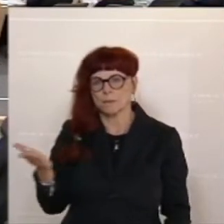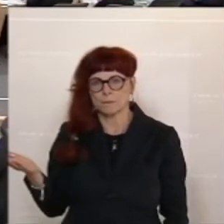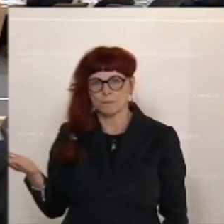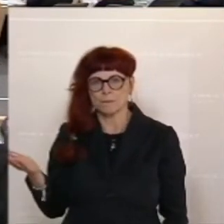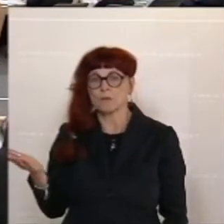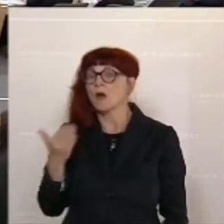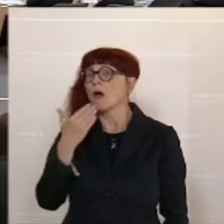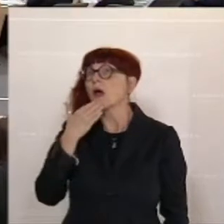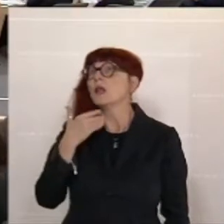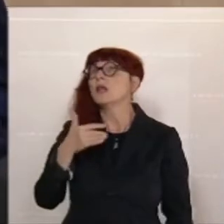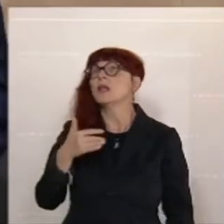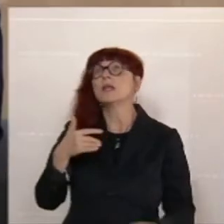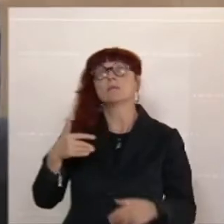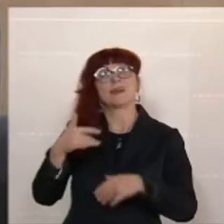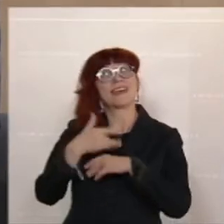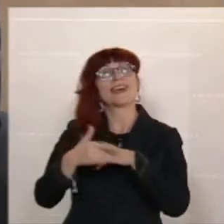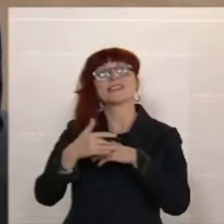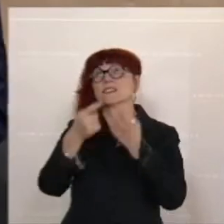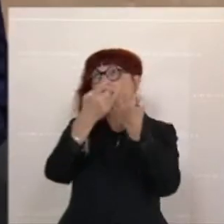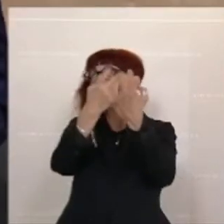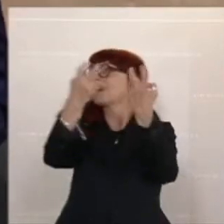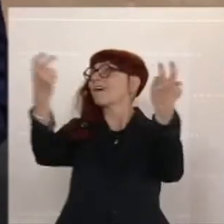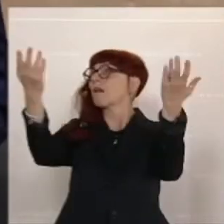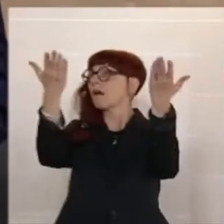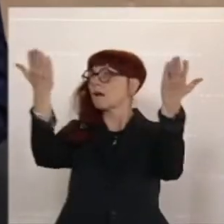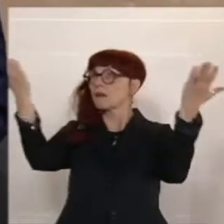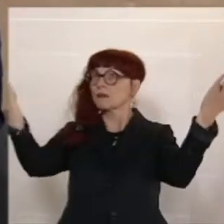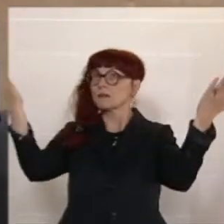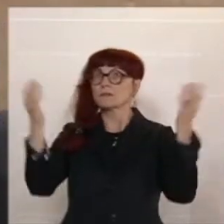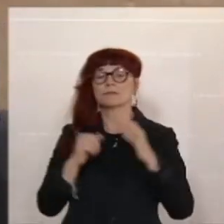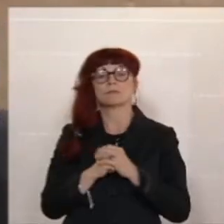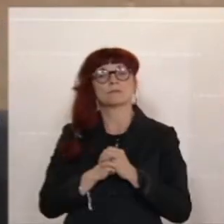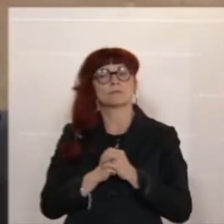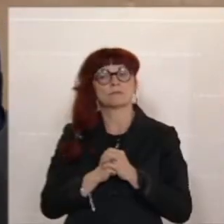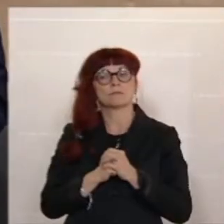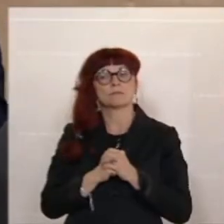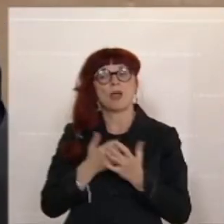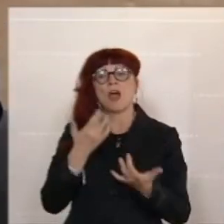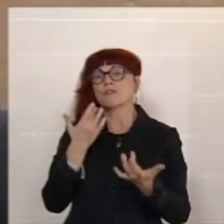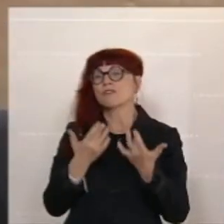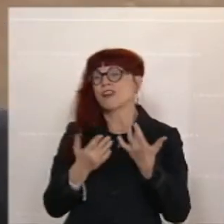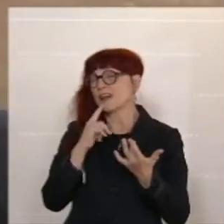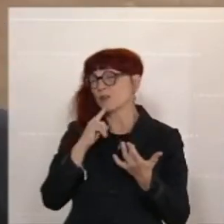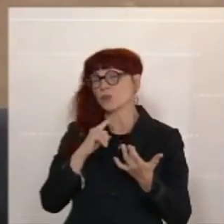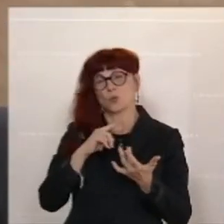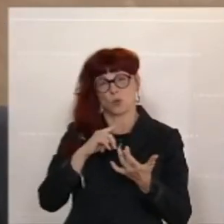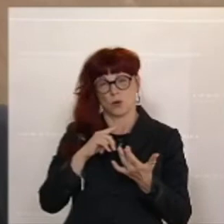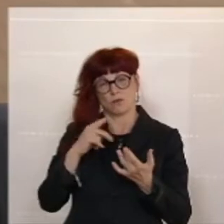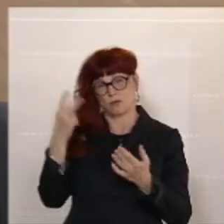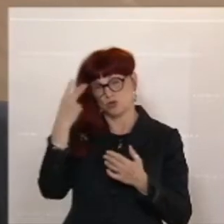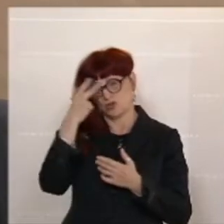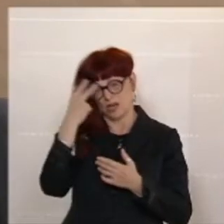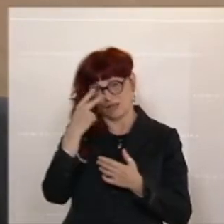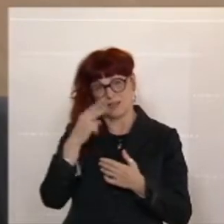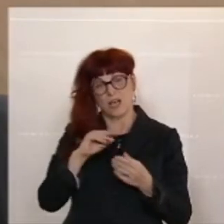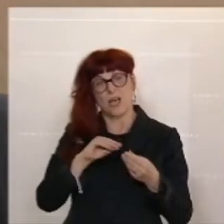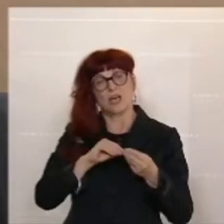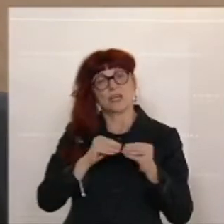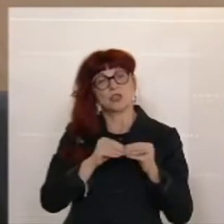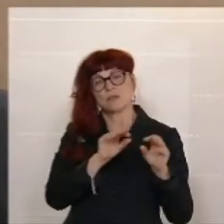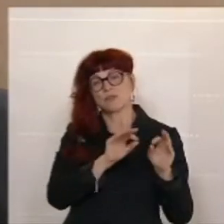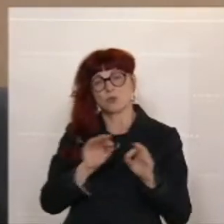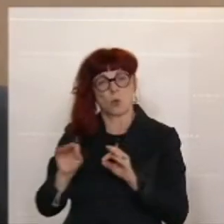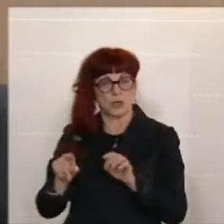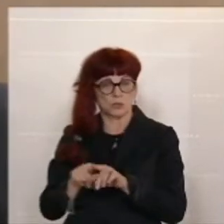Liebe Gäste auf der Galerie. Vielleicht zur Einordnung der Geschäftsordnung des Nationalrates. Herr